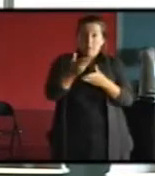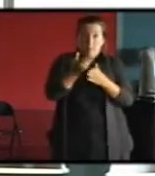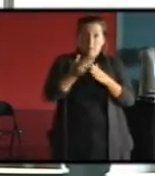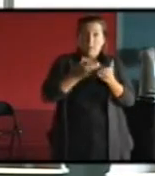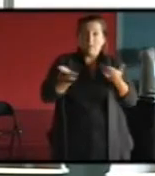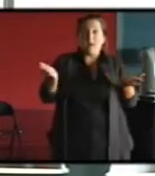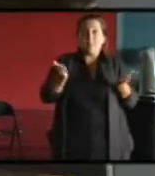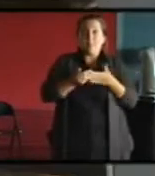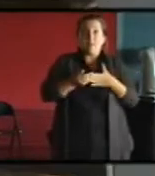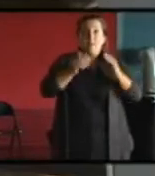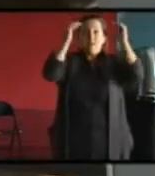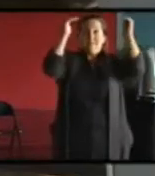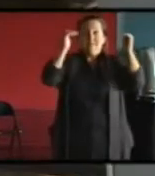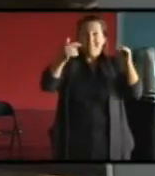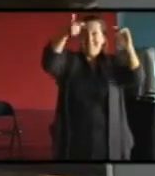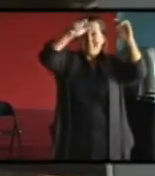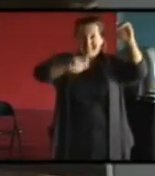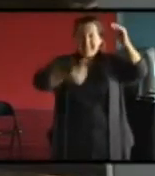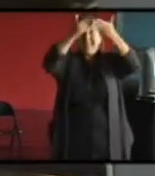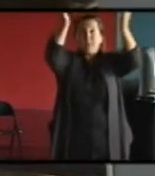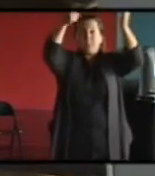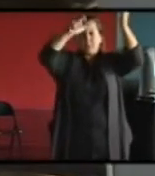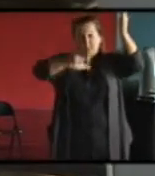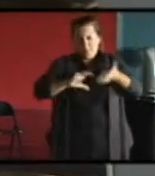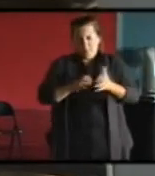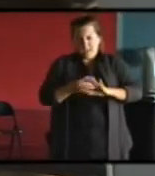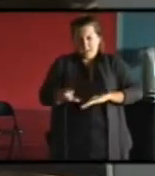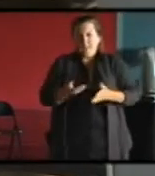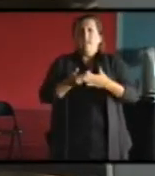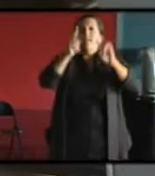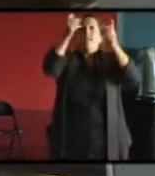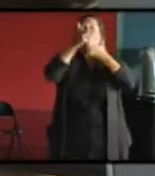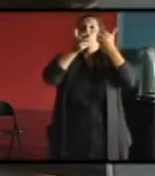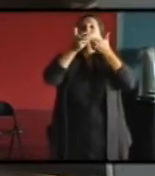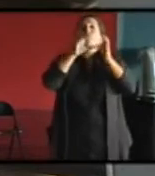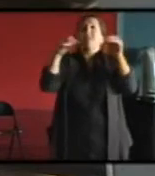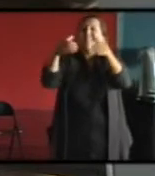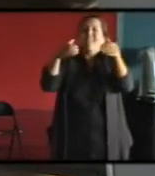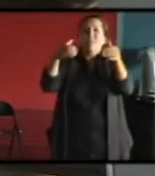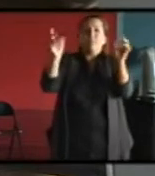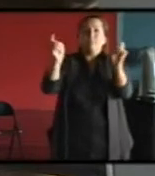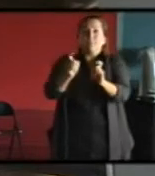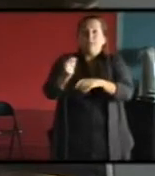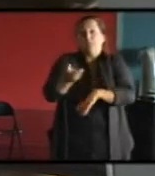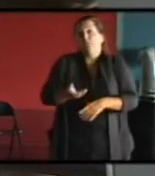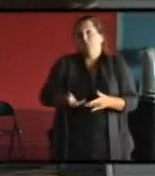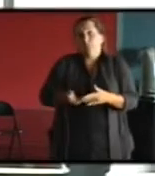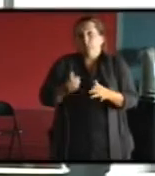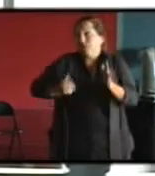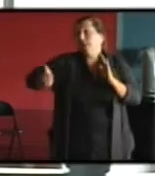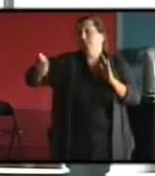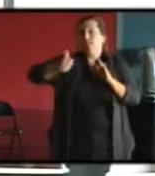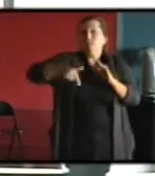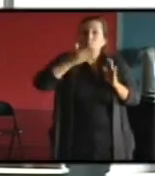compliqué, le remplacement des modes de chauffage en premier, les systèmes de chauffage collectif qu'on régule de façon